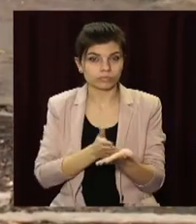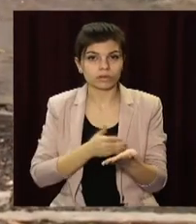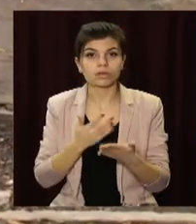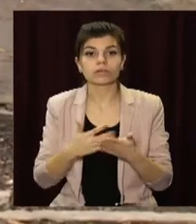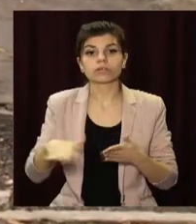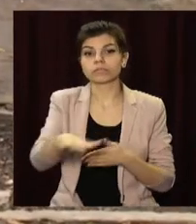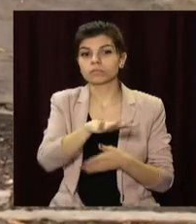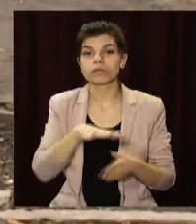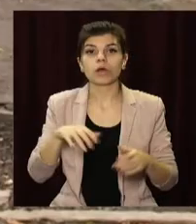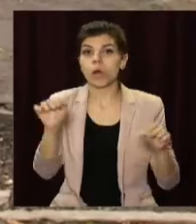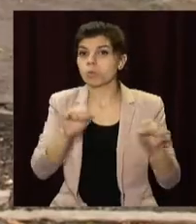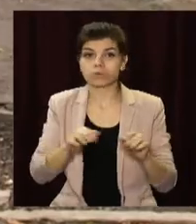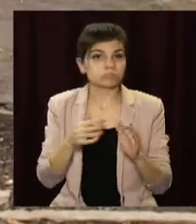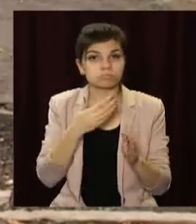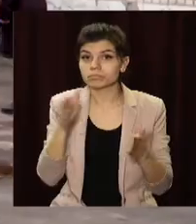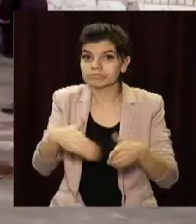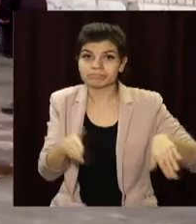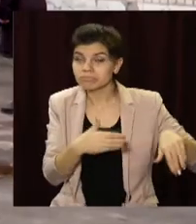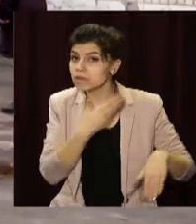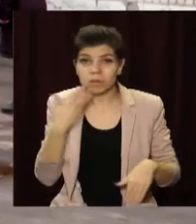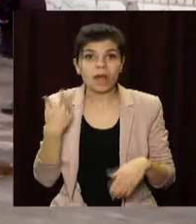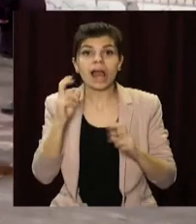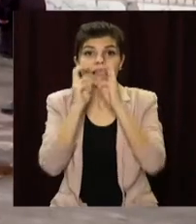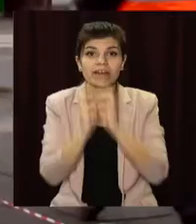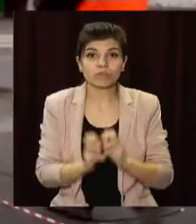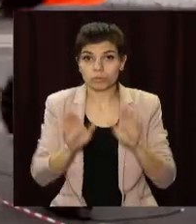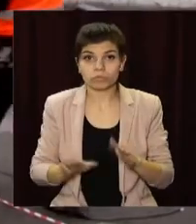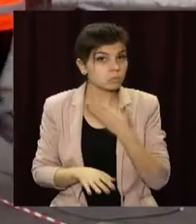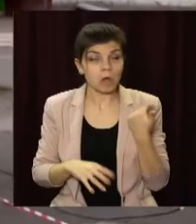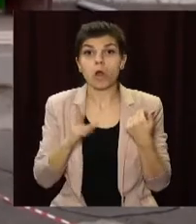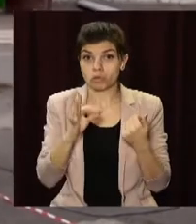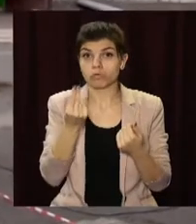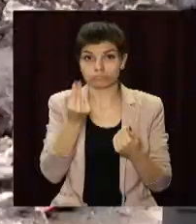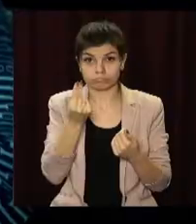ліфтів. Втім, плату за ці послуги нараховували. Наразі проблему вирішили.